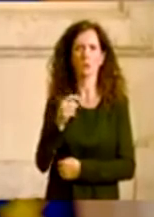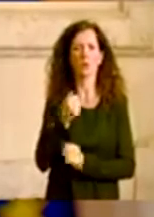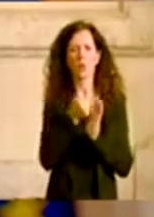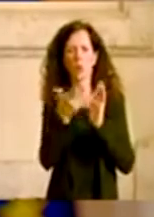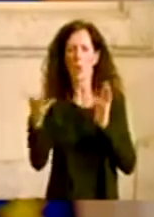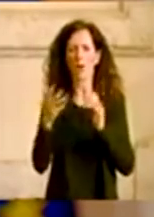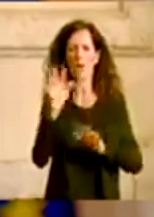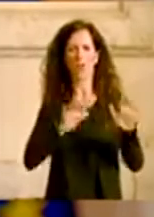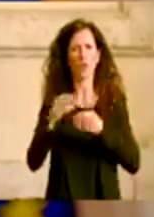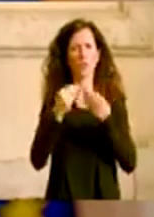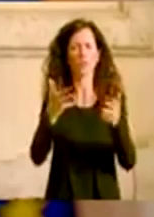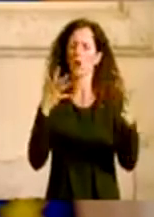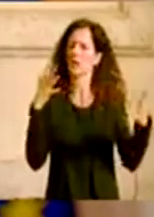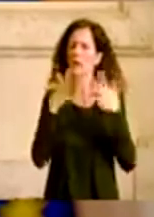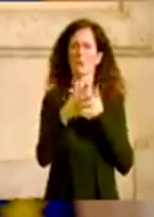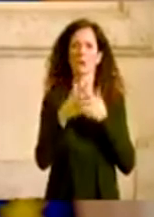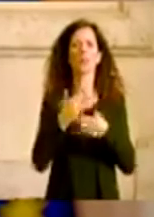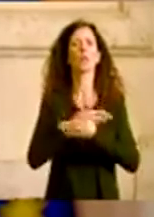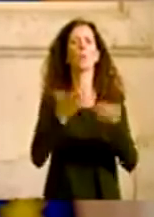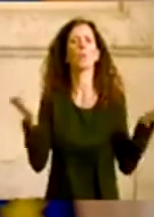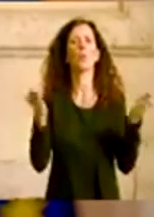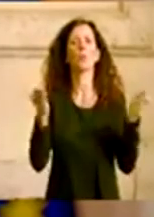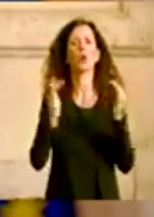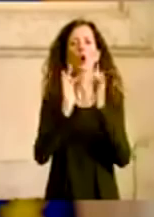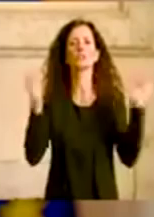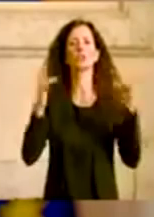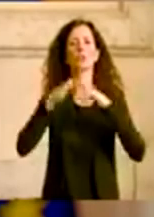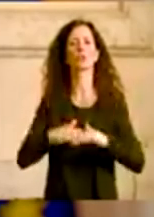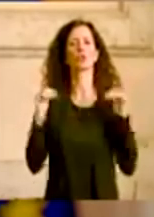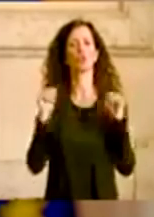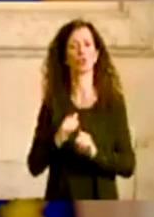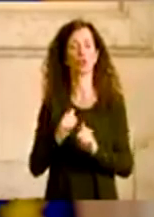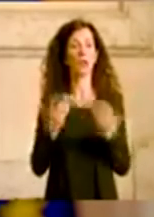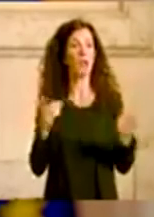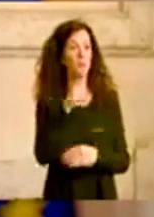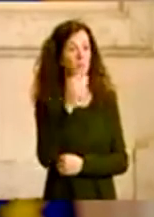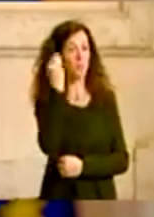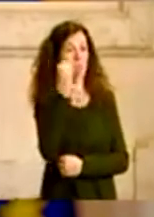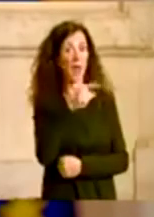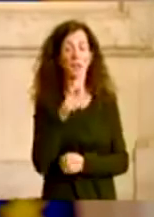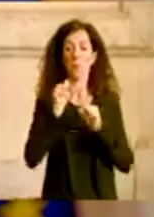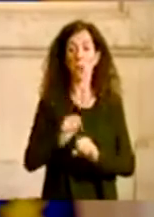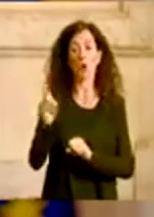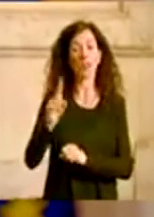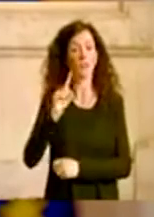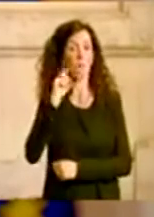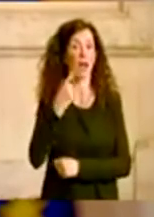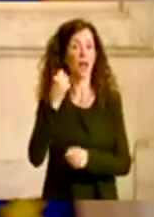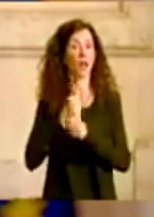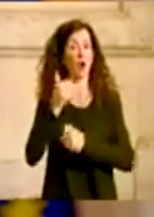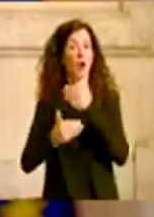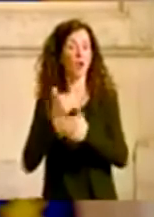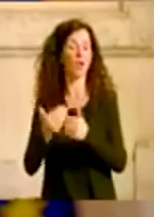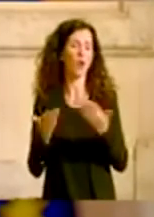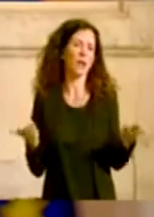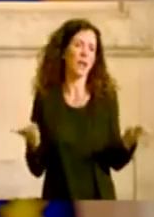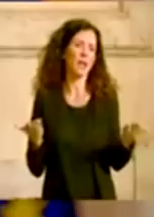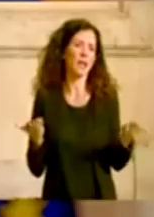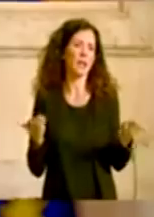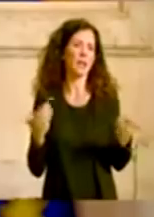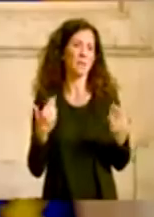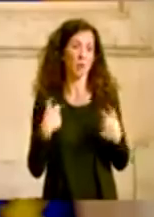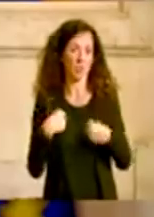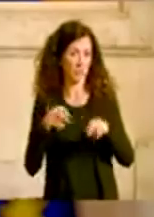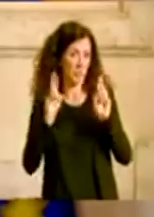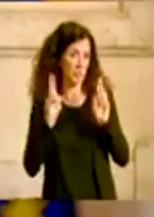Sono pubblicati sul sito della protezione. Se lei ritiene di poter far meglio, la terrò presente, spero che non possa succedere.